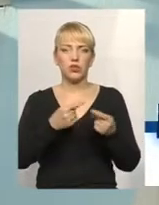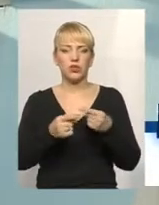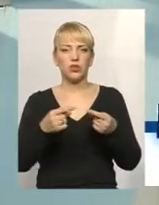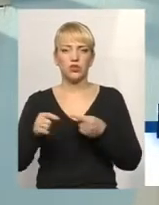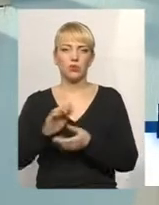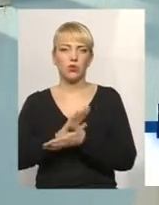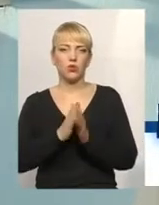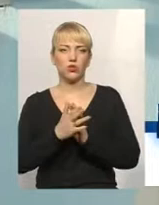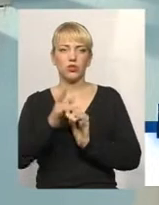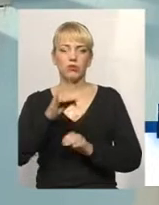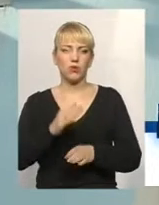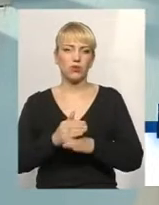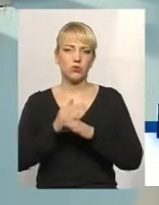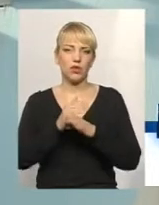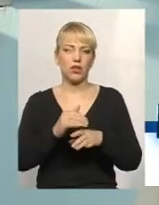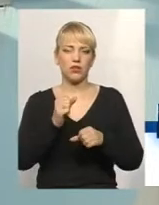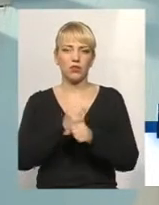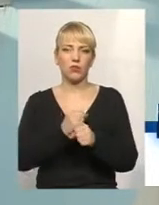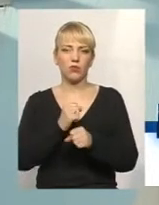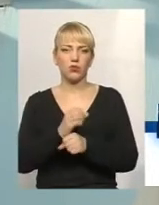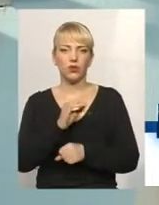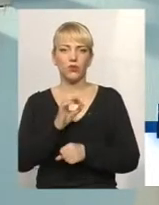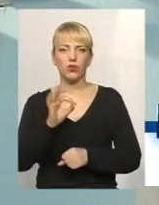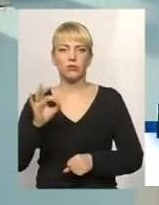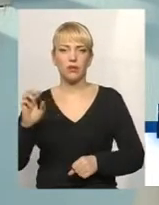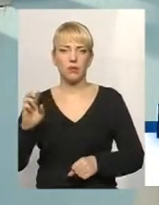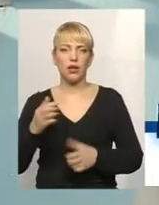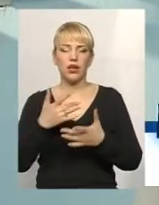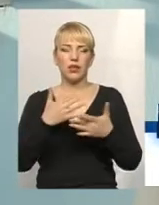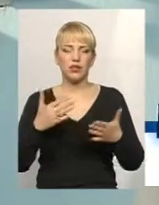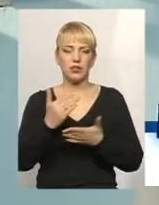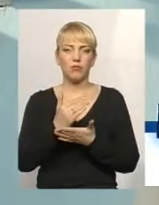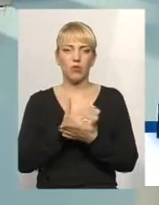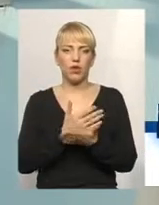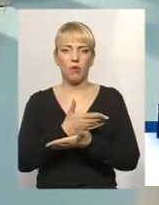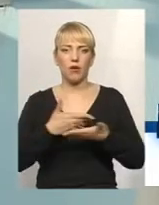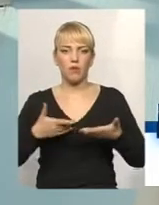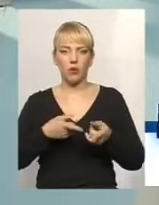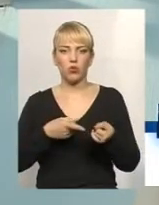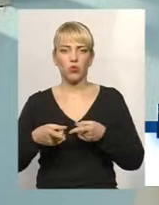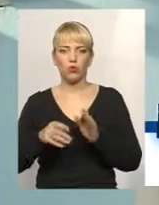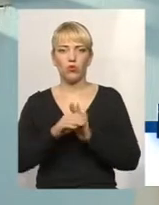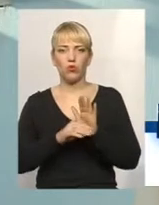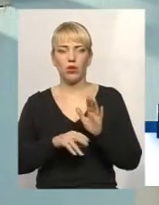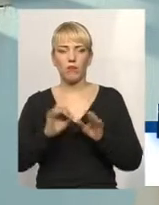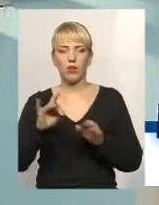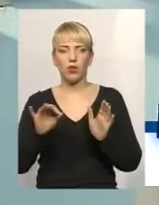положення про сприяння роботи ОСББ, різні програми. Ми готуємо програми щодо